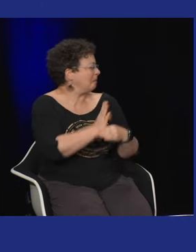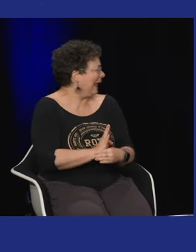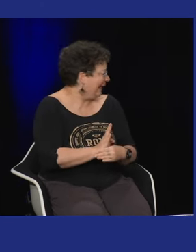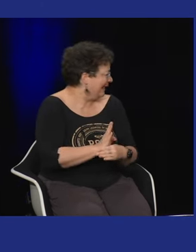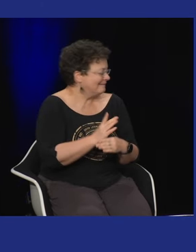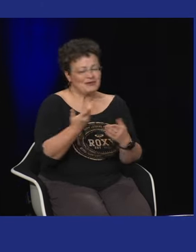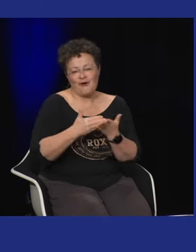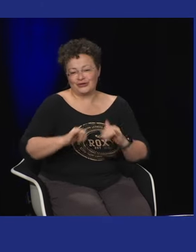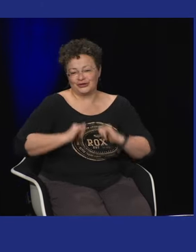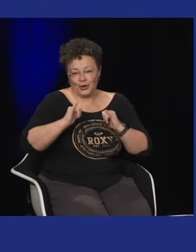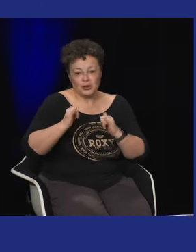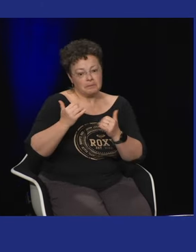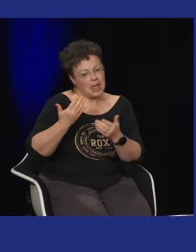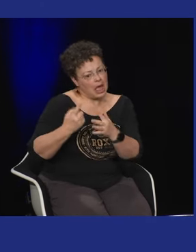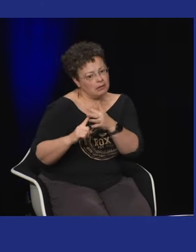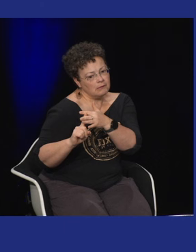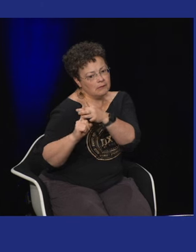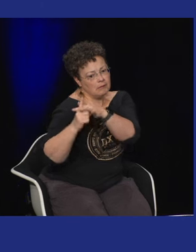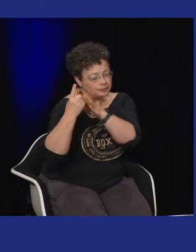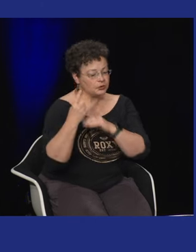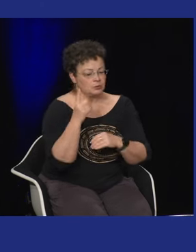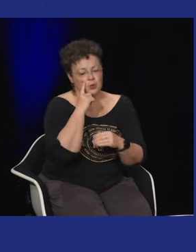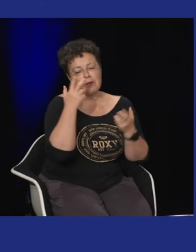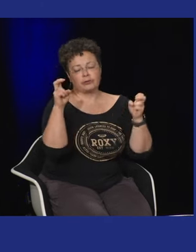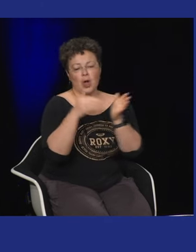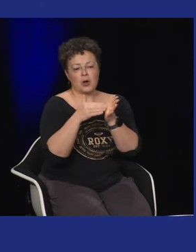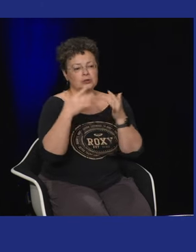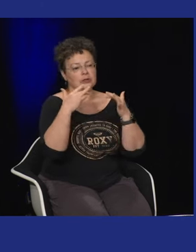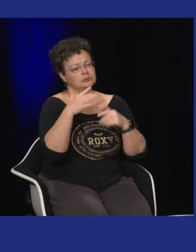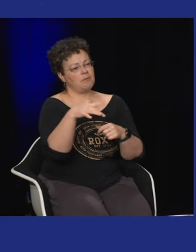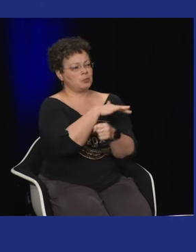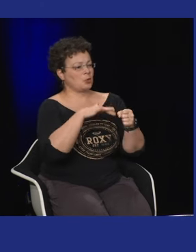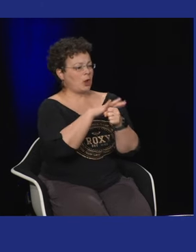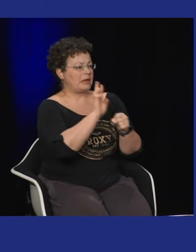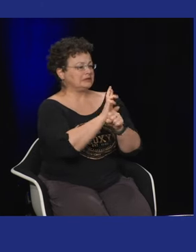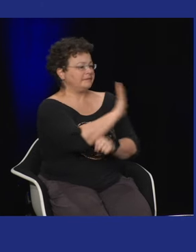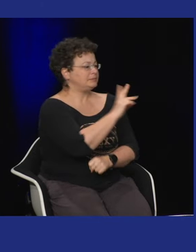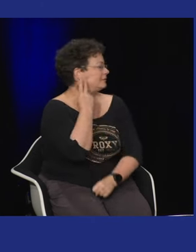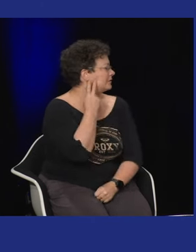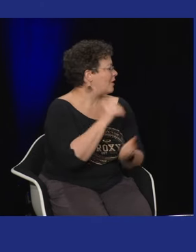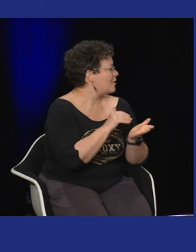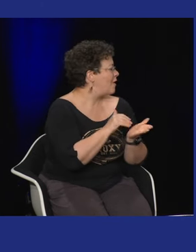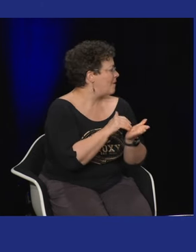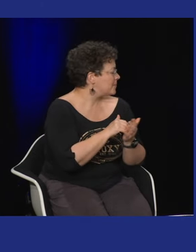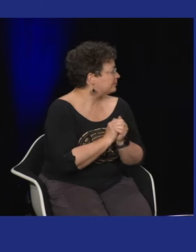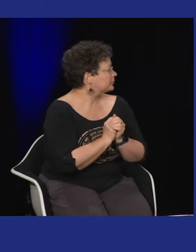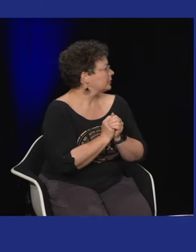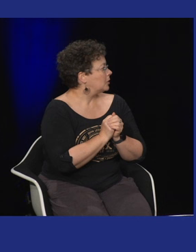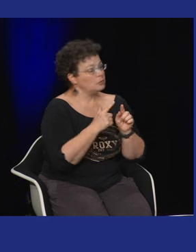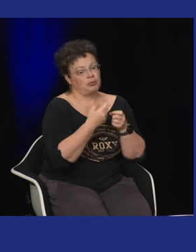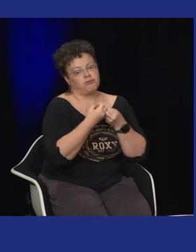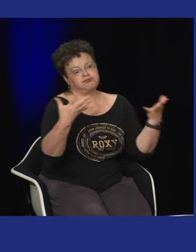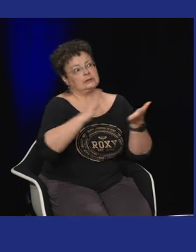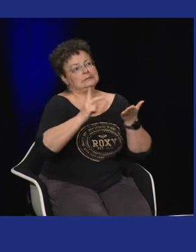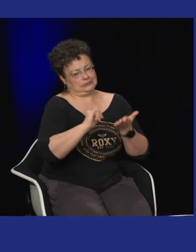mais c'est pas encore mais chez les jeunes j'ai l'impression que ça commence un peu à apparaître donc voilà c'est